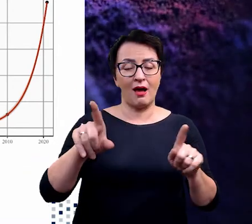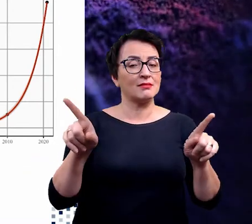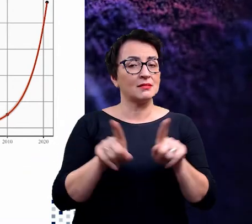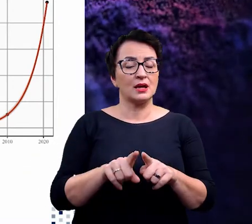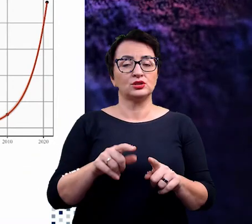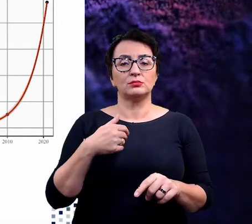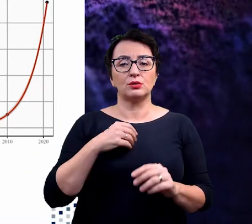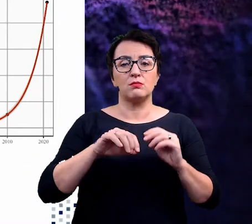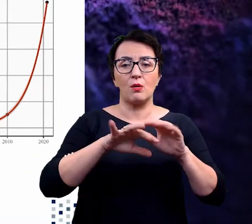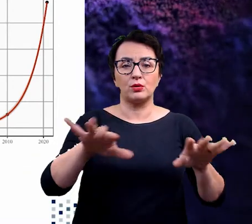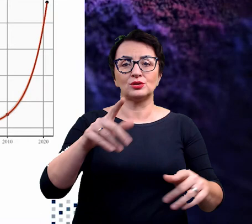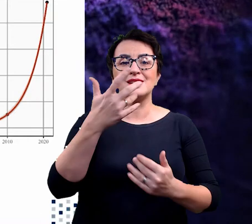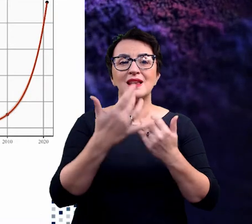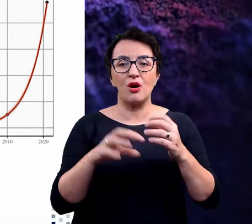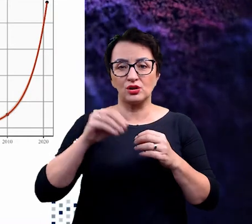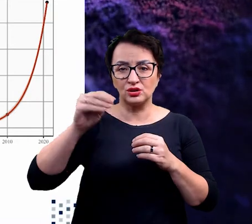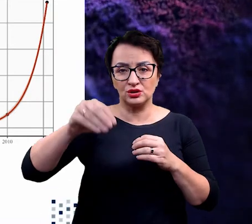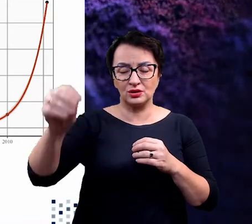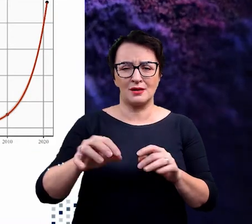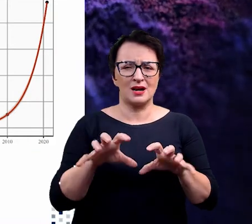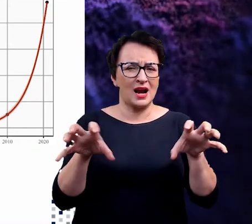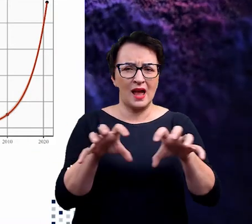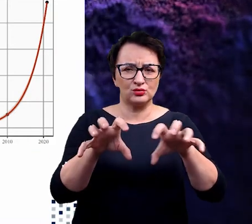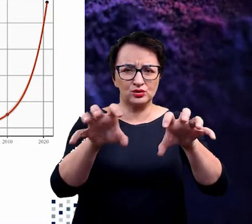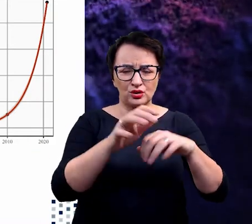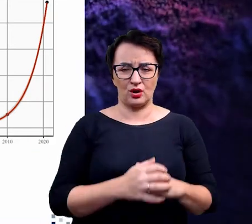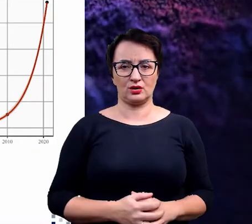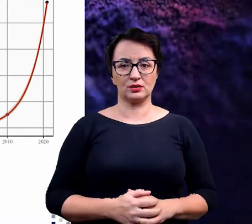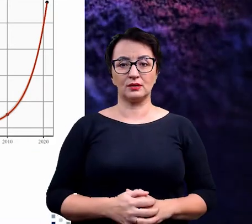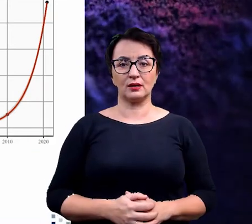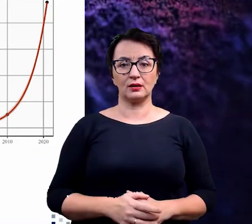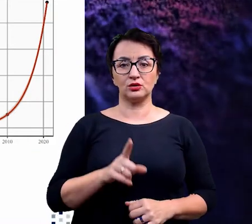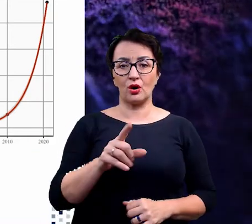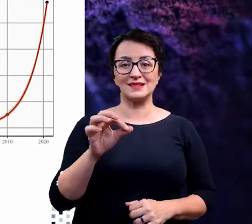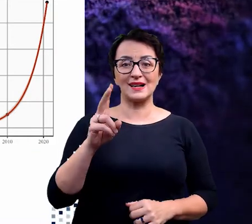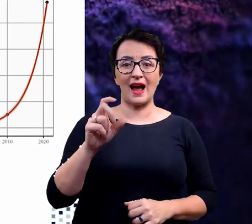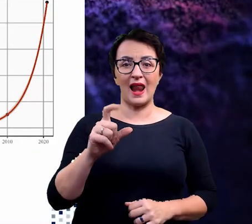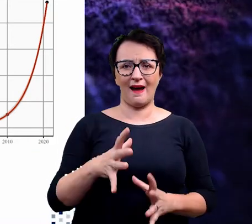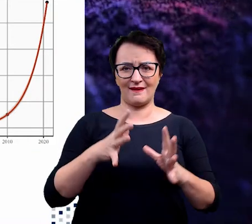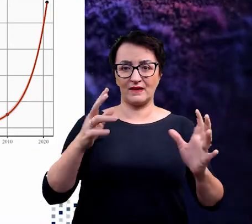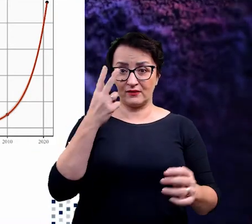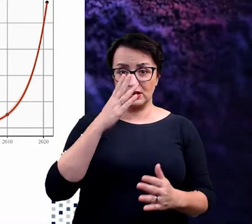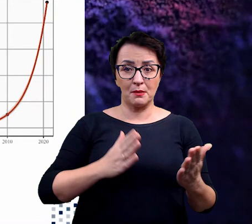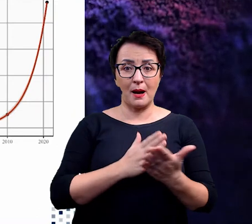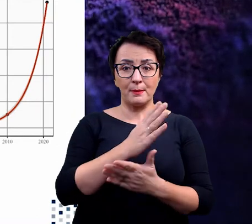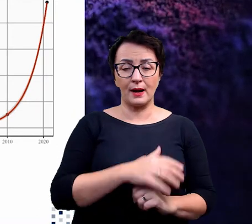parametrów populacji, jak ilość osobników, jak zagęszczenie. Jak wielka to jest skala pokazuje ta mapka. Widzimy na zielono przykład